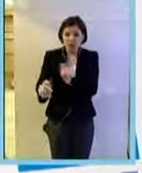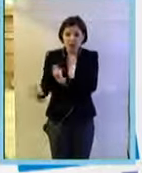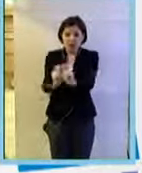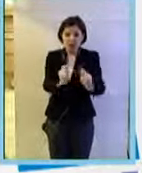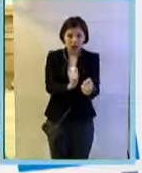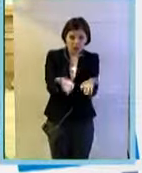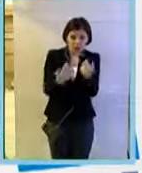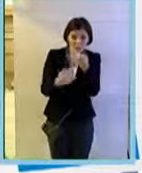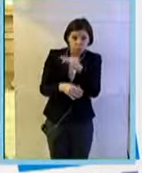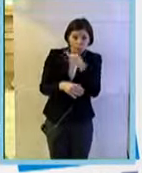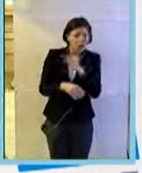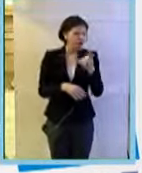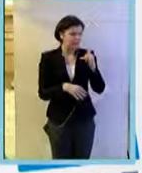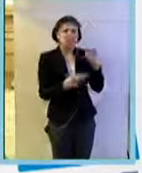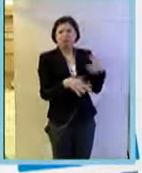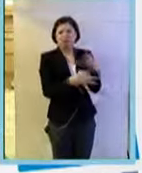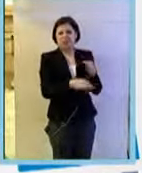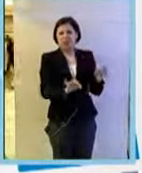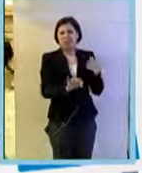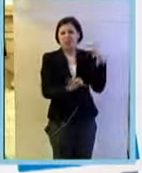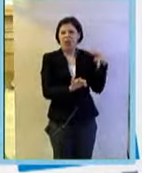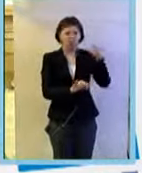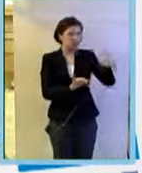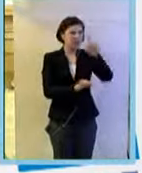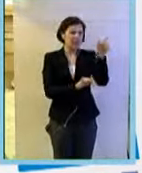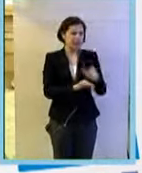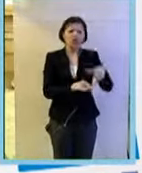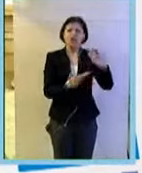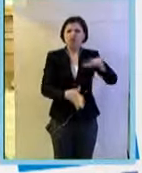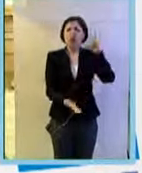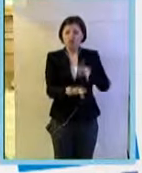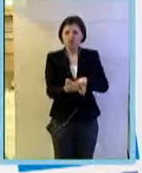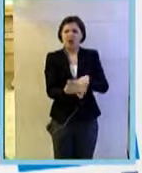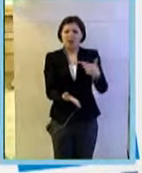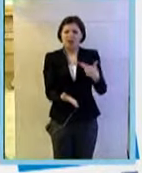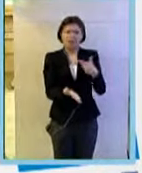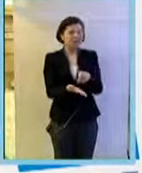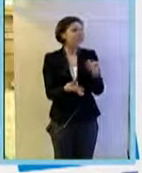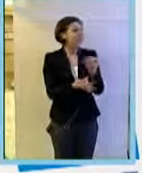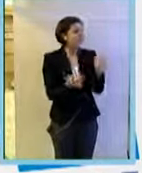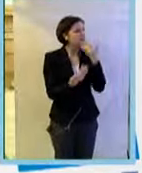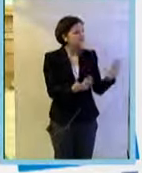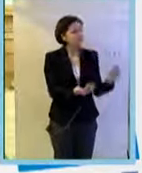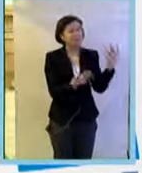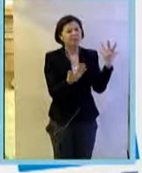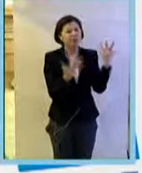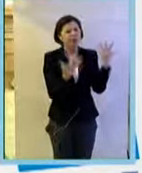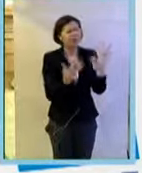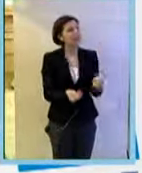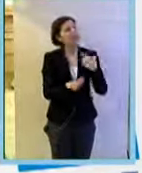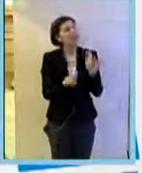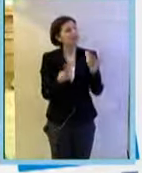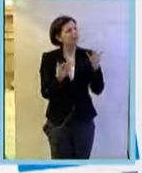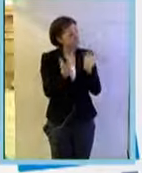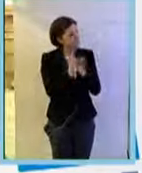disponibili da molti anni anche in Italia sono disponibili sono approvati anche in Italia bene allora io la ringrazio moltissimo le faccio tanti